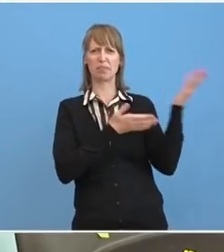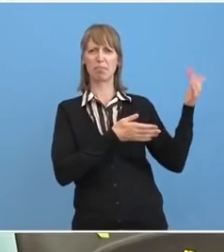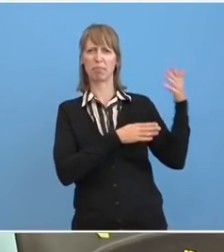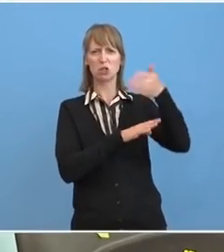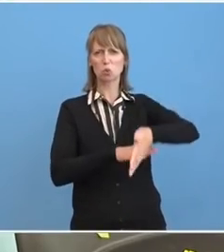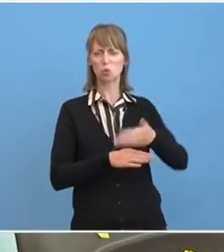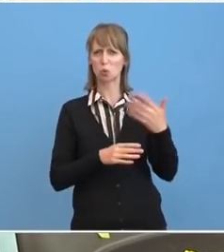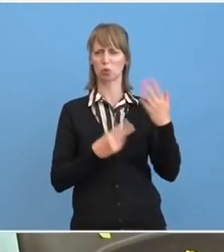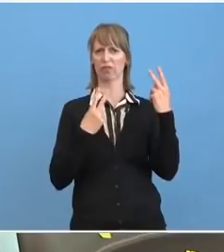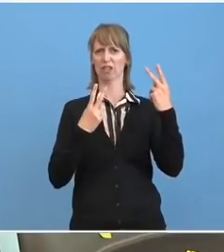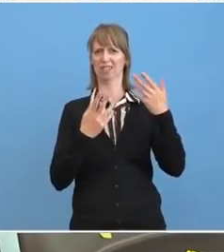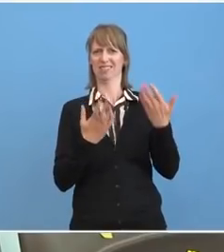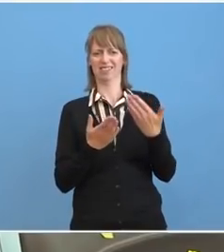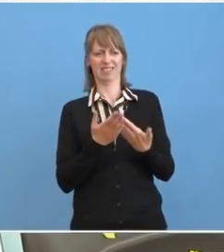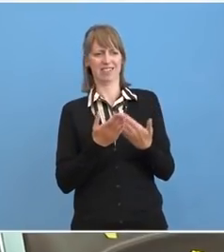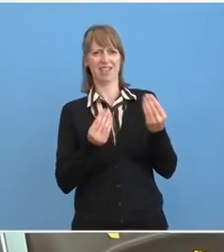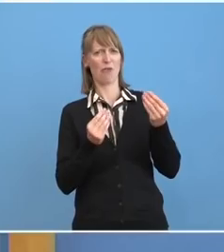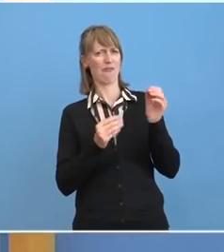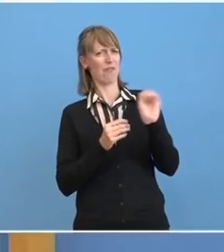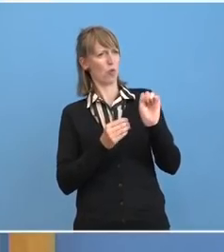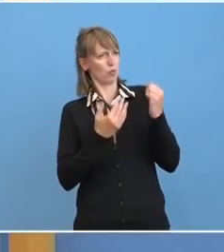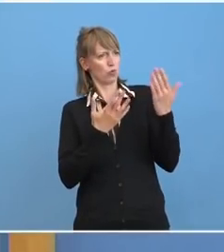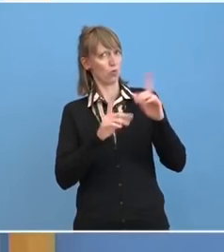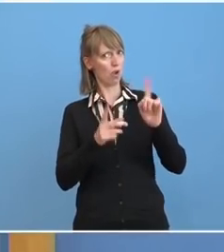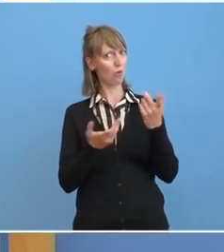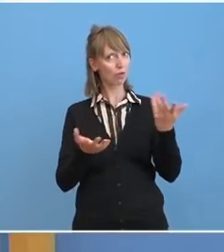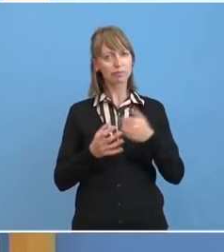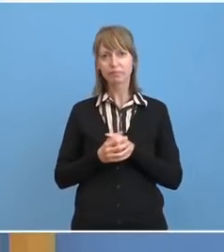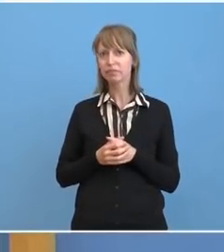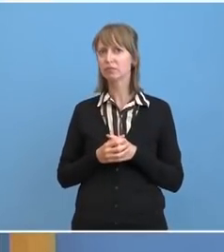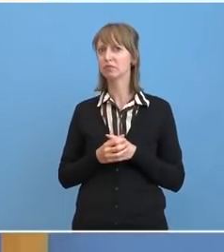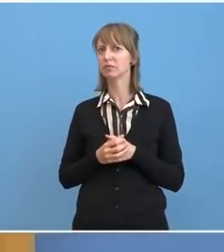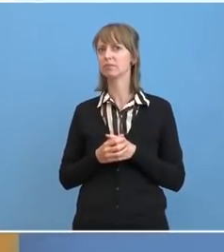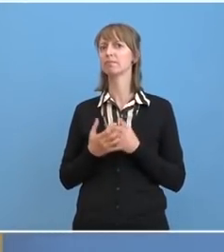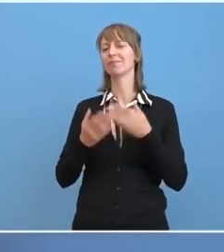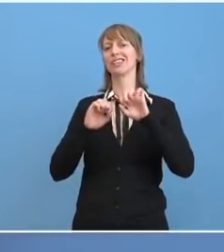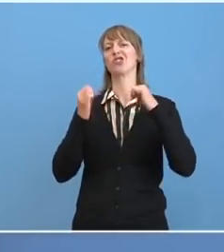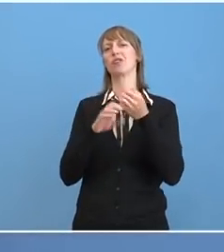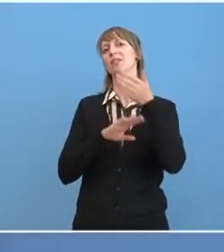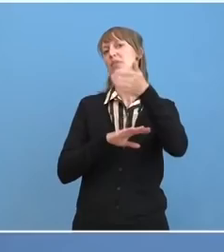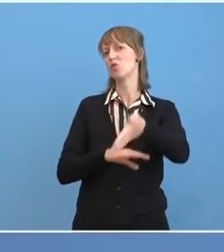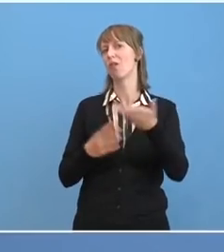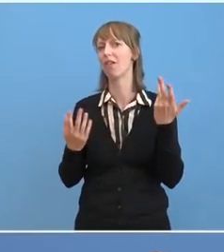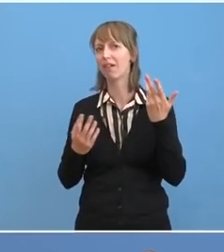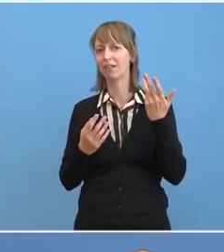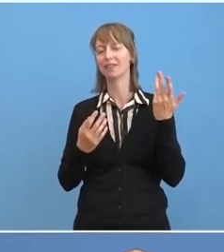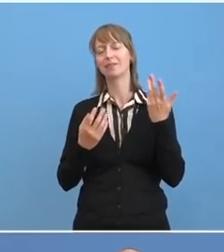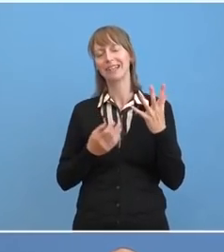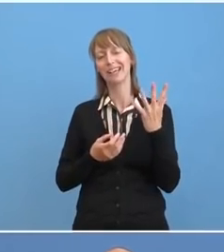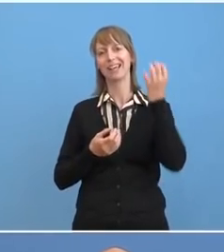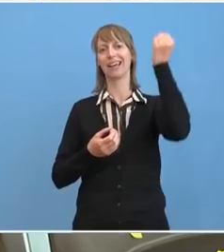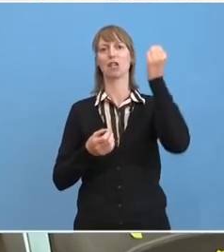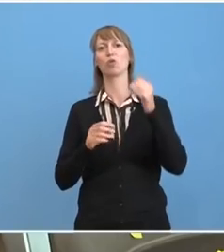protokollarischen Grundlagen das erfolgte? Unsere Staatsbesuche fahren wir nicht im Rettungswagen vor. Minus